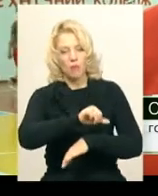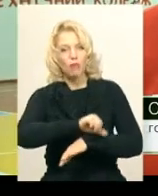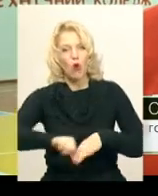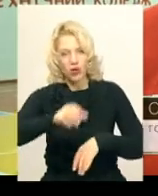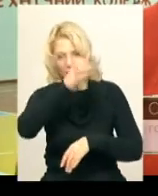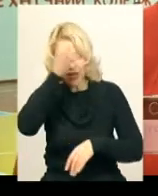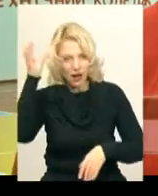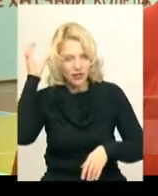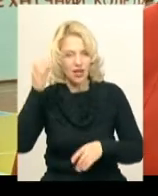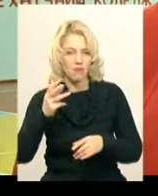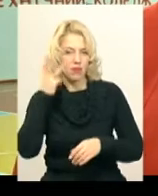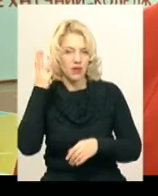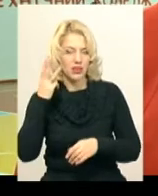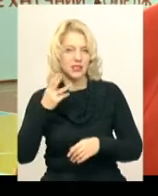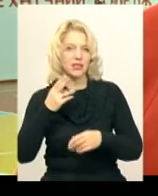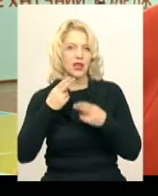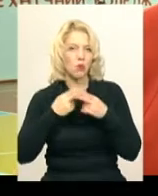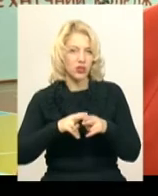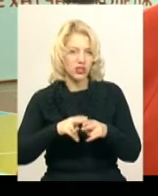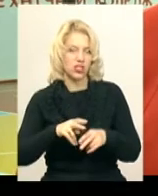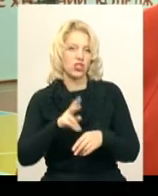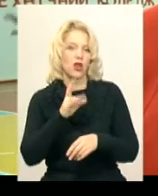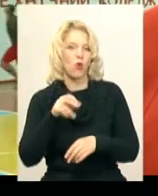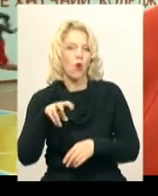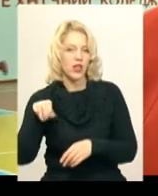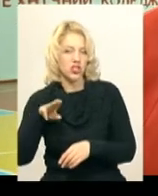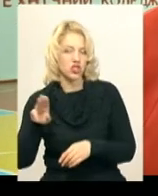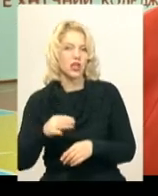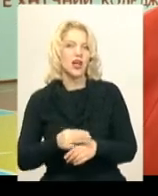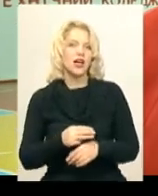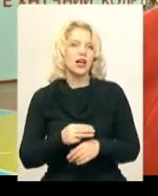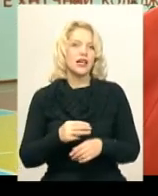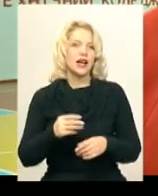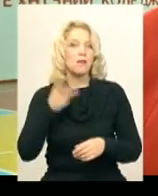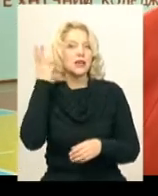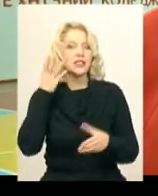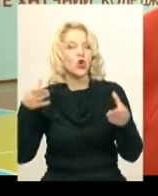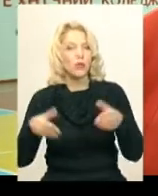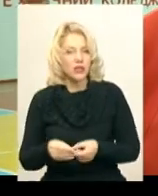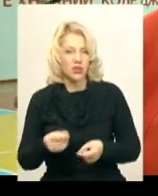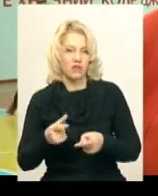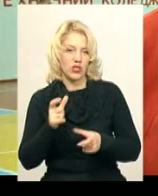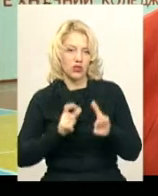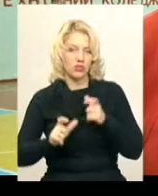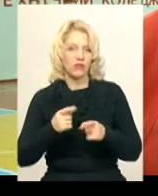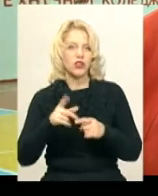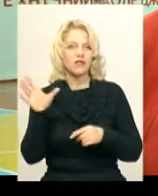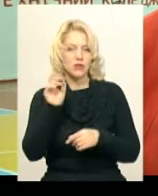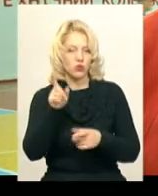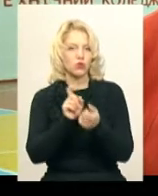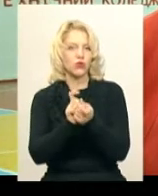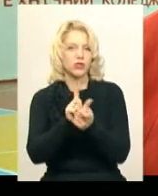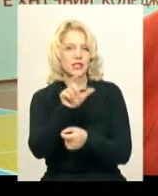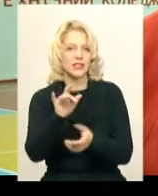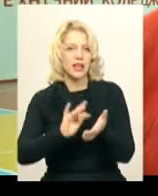Хмельницький політикнічний коледж, Хмельницький кооперативний інститут Вони всі борються за те, щоб стати бронзовими призерами, а дві